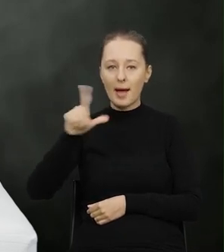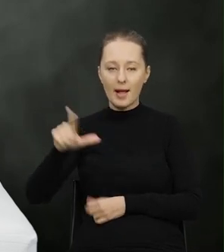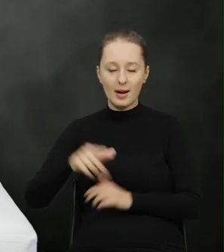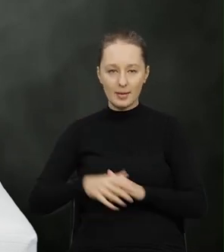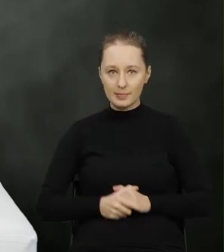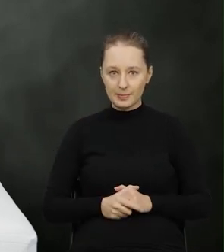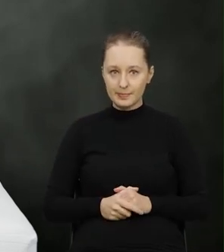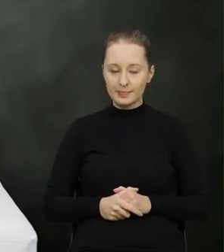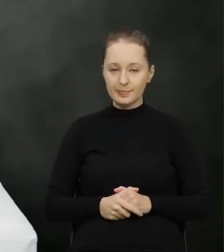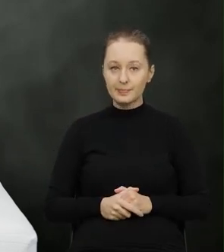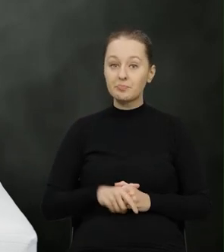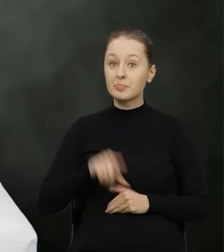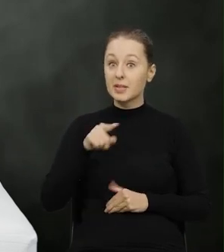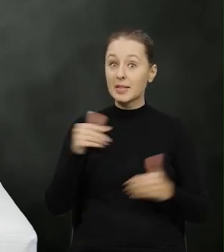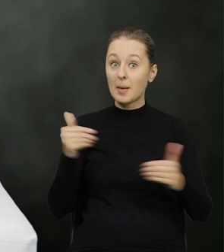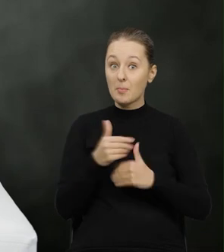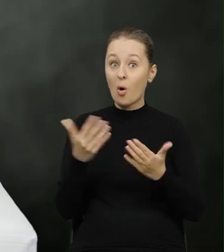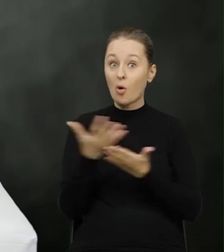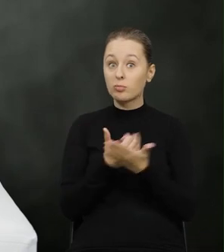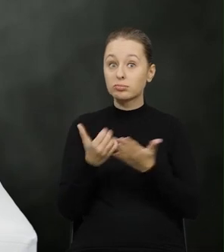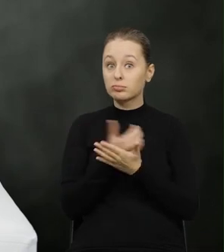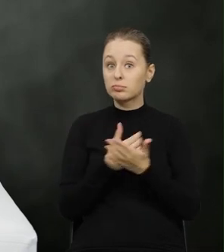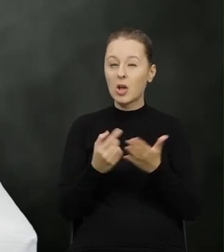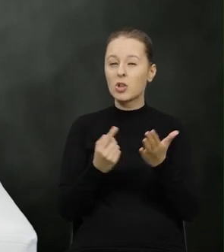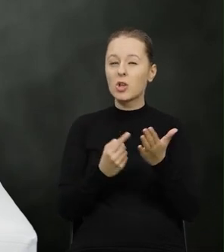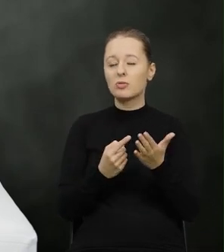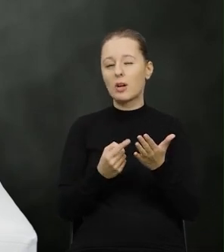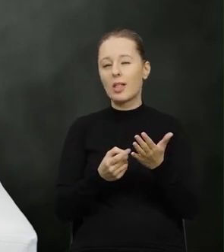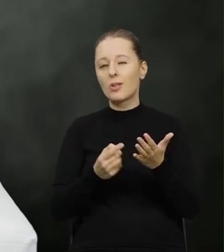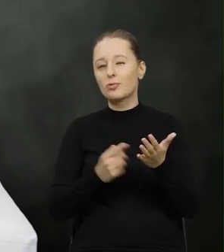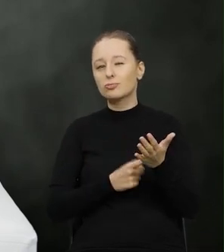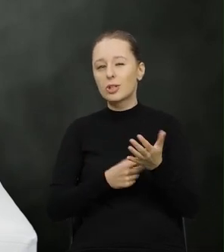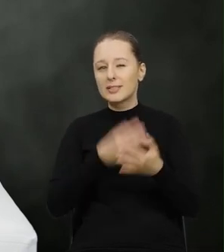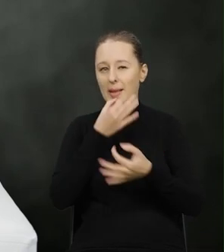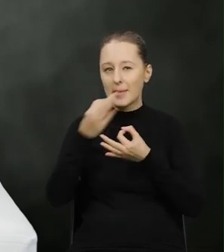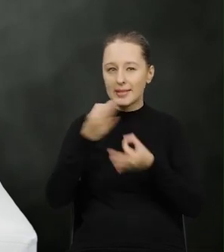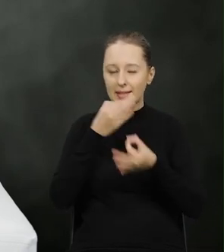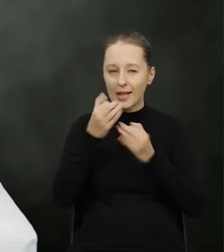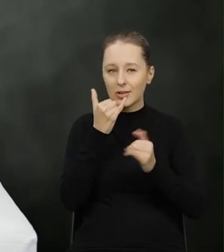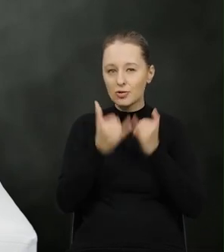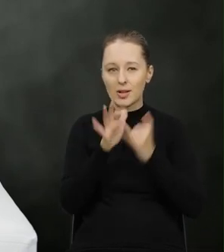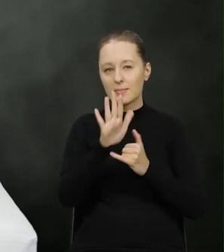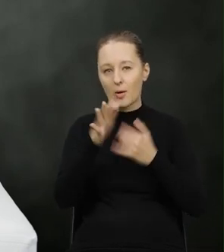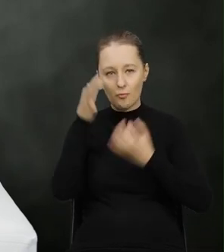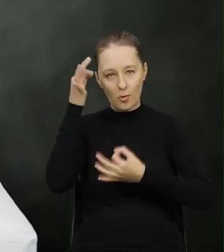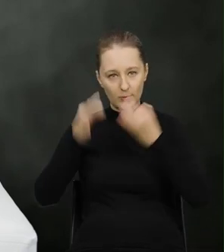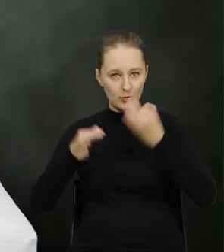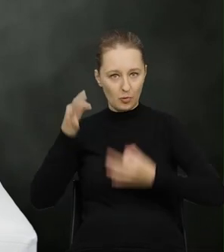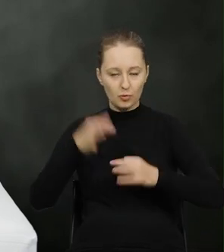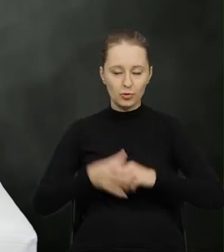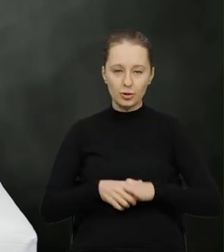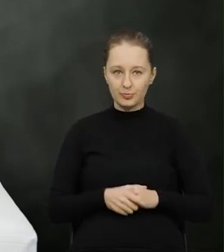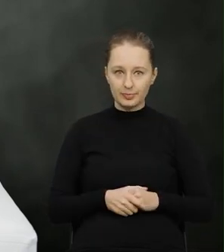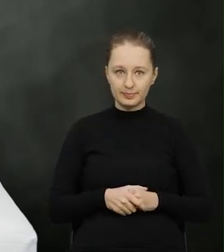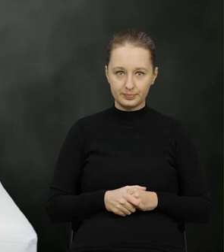tam też można znaleźć najczęściej zadawane pytania w przypadku wątpliwości merytorycznych